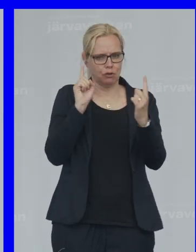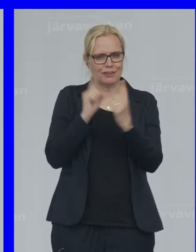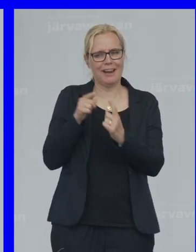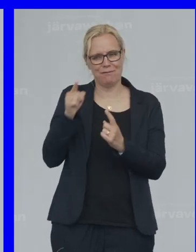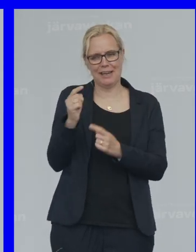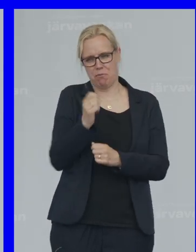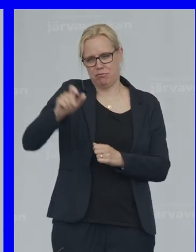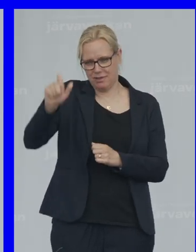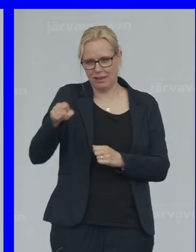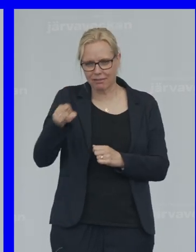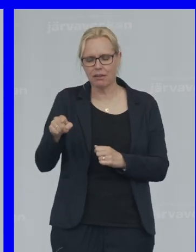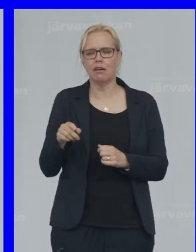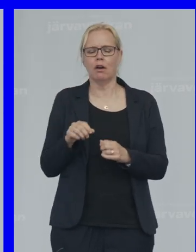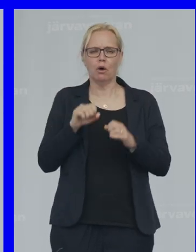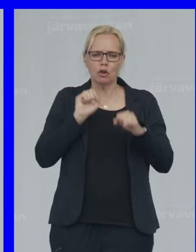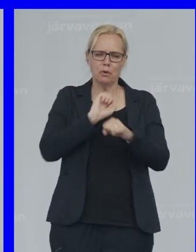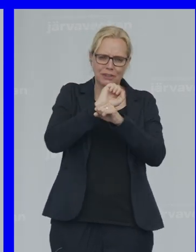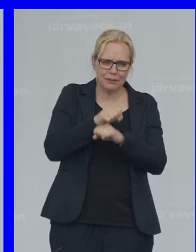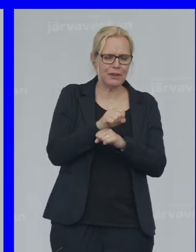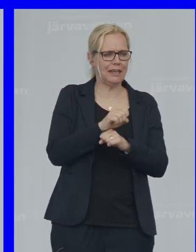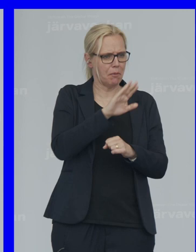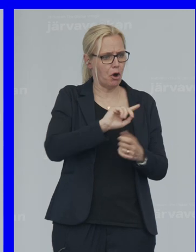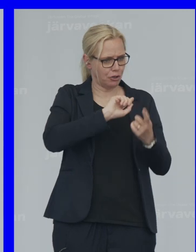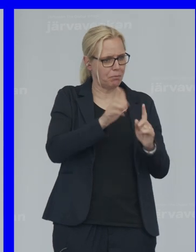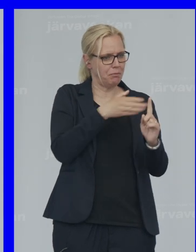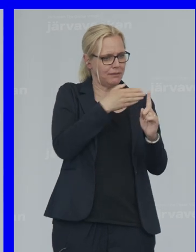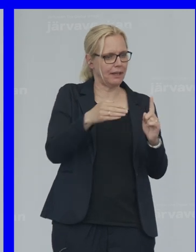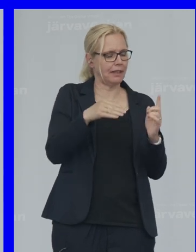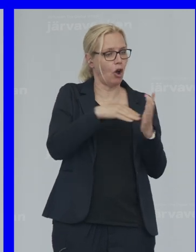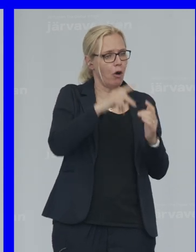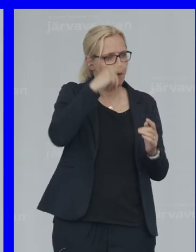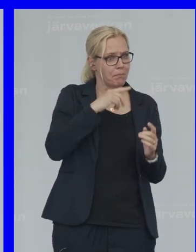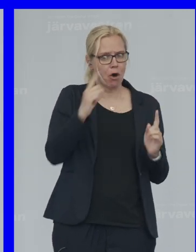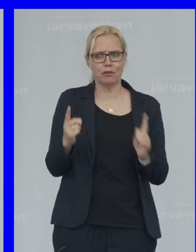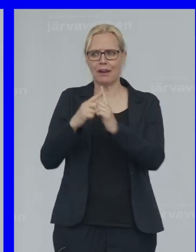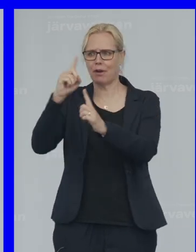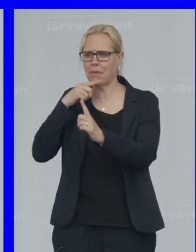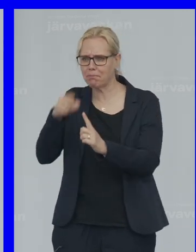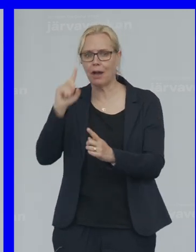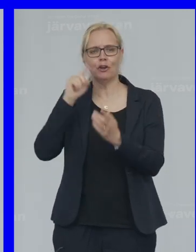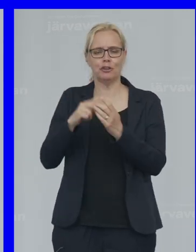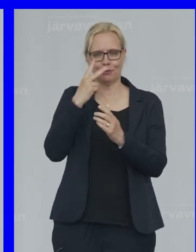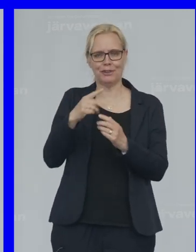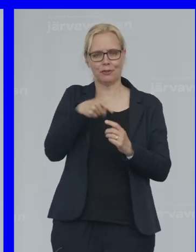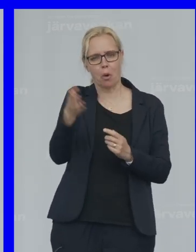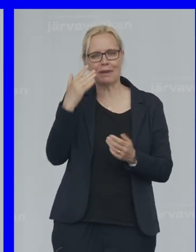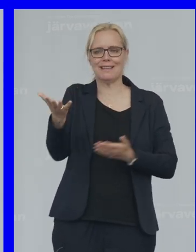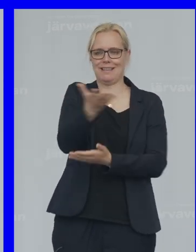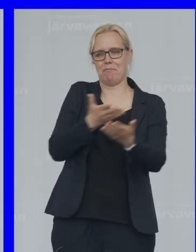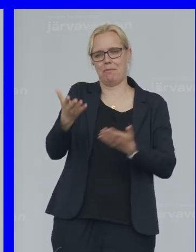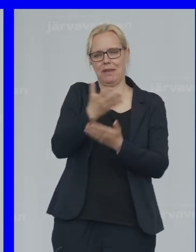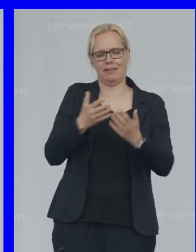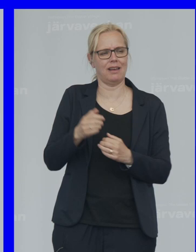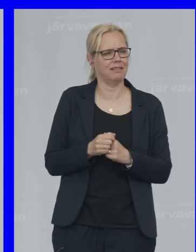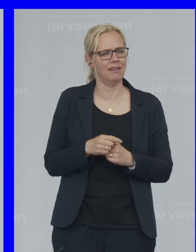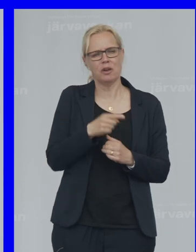Som måste tvinga Barn som misshandlats Av sin pappa Att träffa honom För att visa Att de kan samarbeta Som inte kan